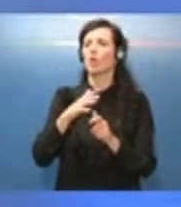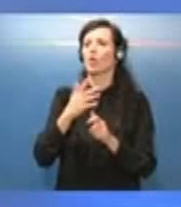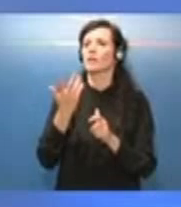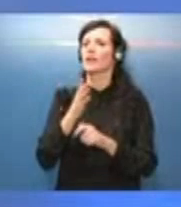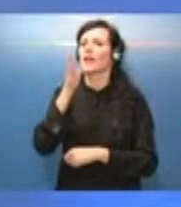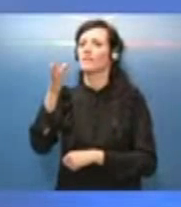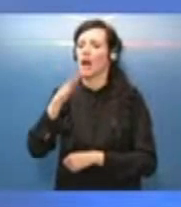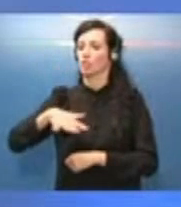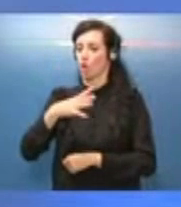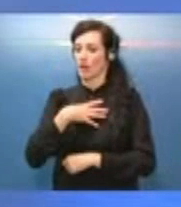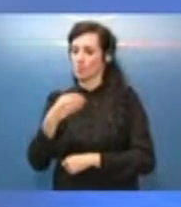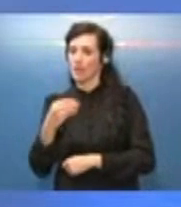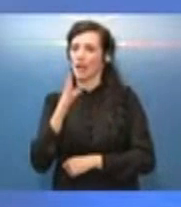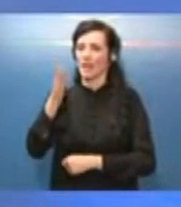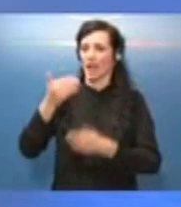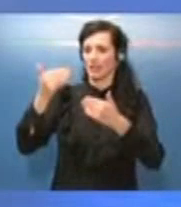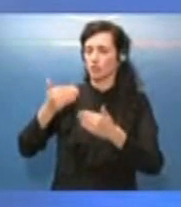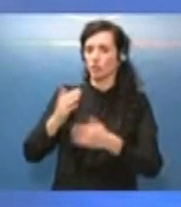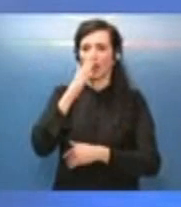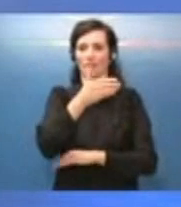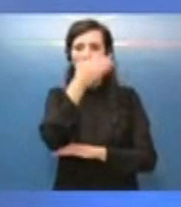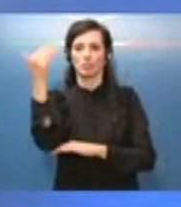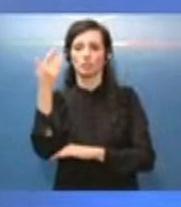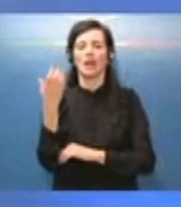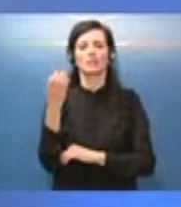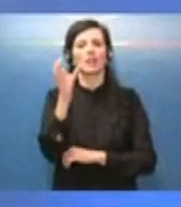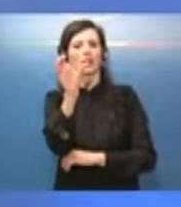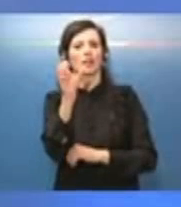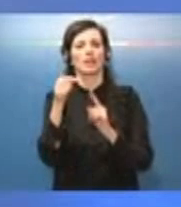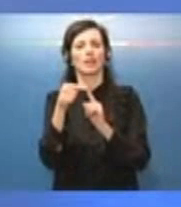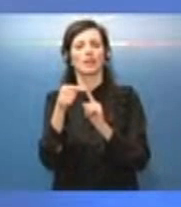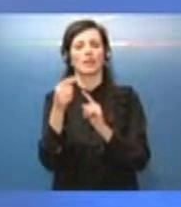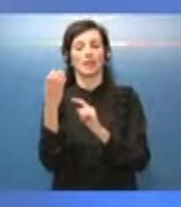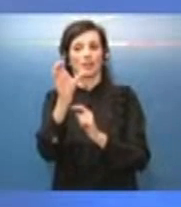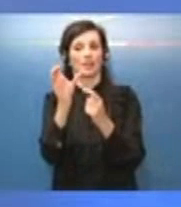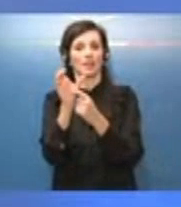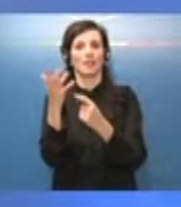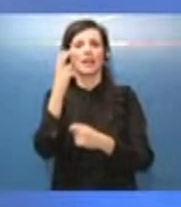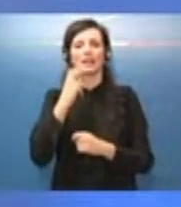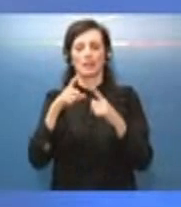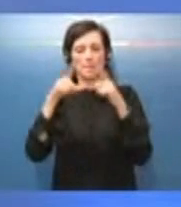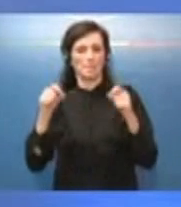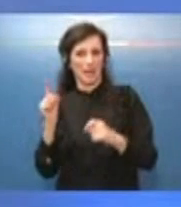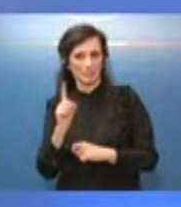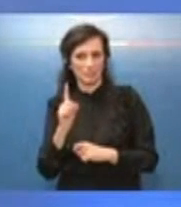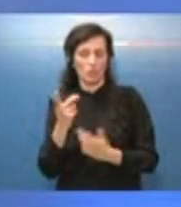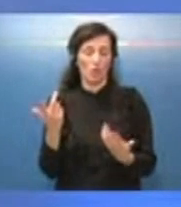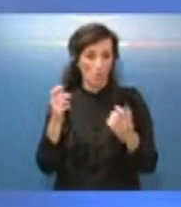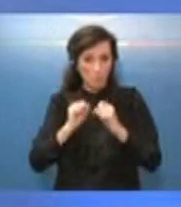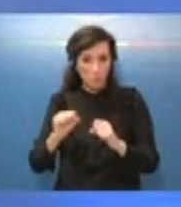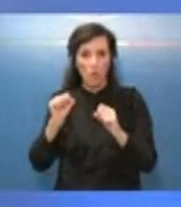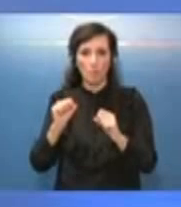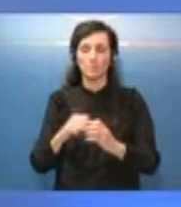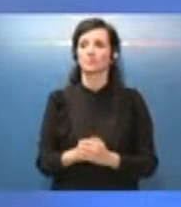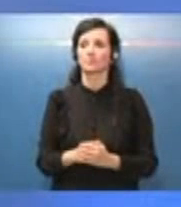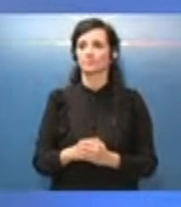ristorante non possedendo il superfino pazza perché nella loro regione già non è evidentemente ecco comunque ora